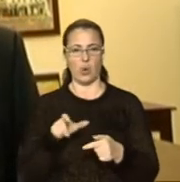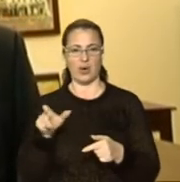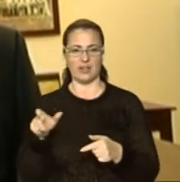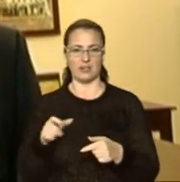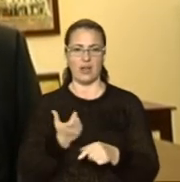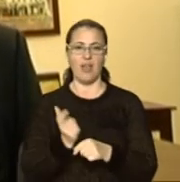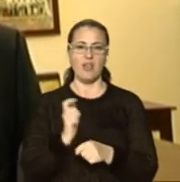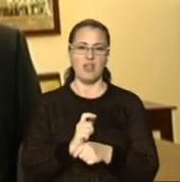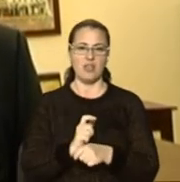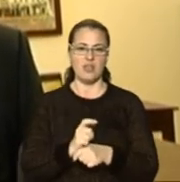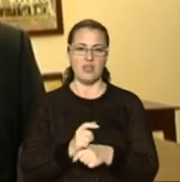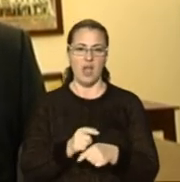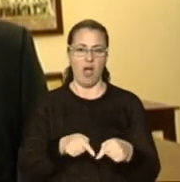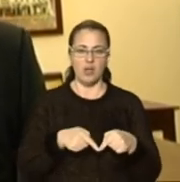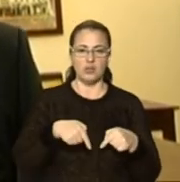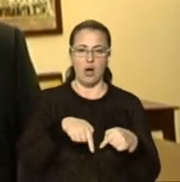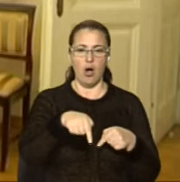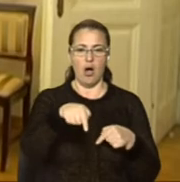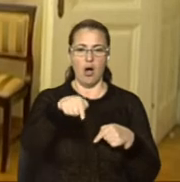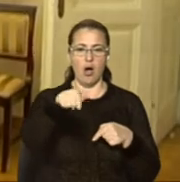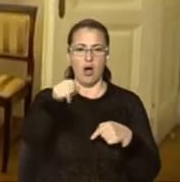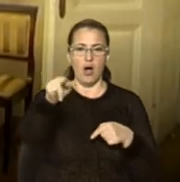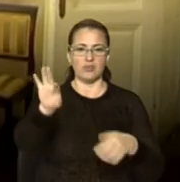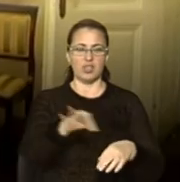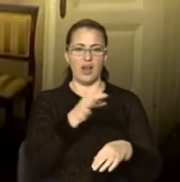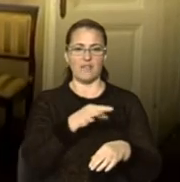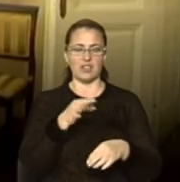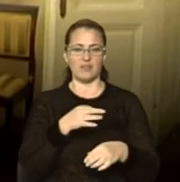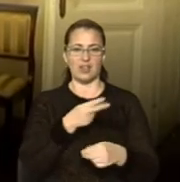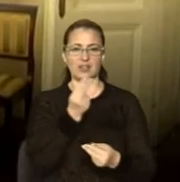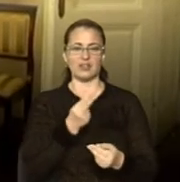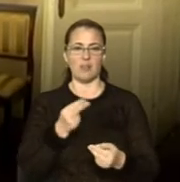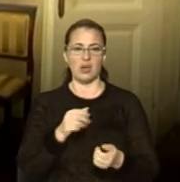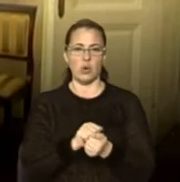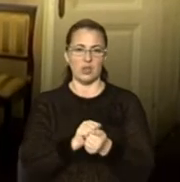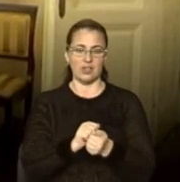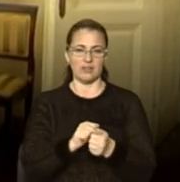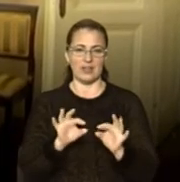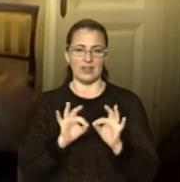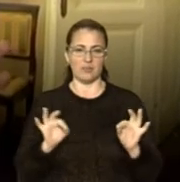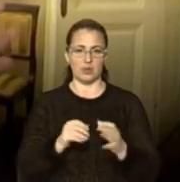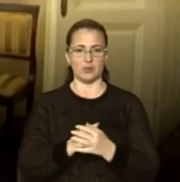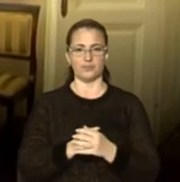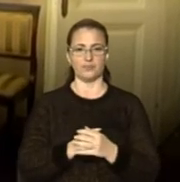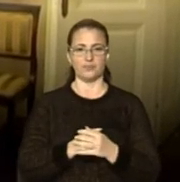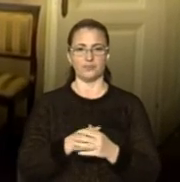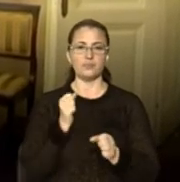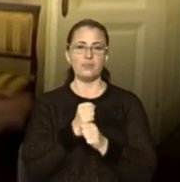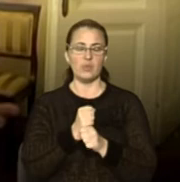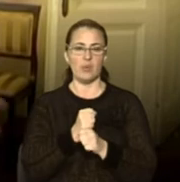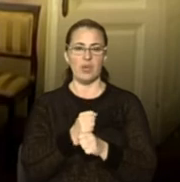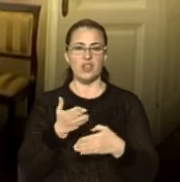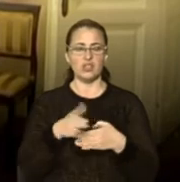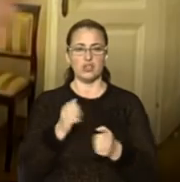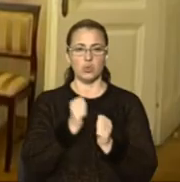найдовша вишиванка намальована на перегаменті. В нас зараз з'явилася ідея зробити частину кожної